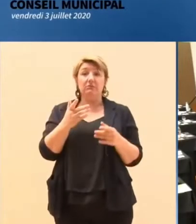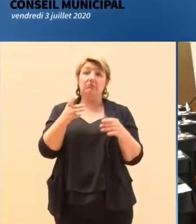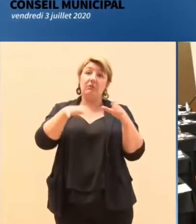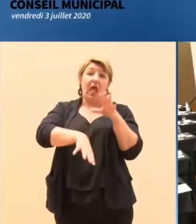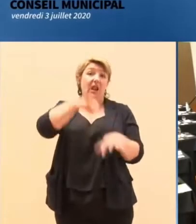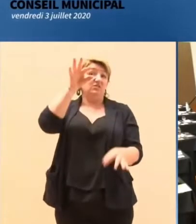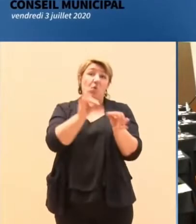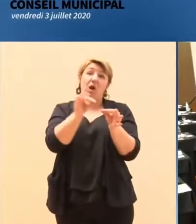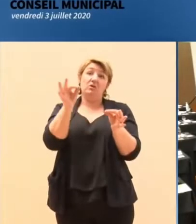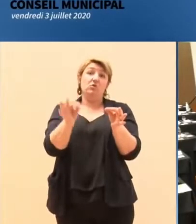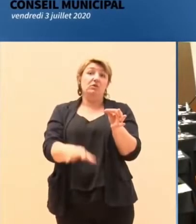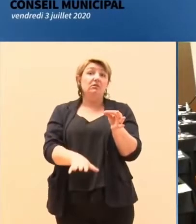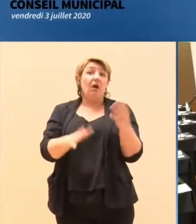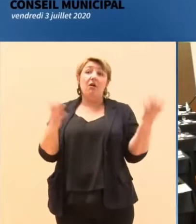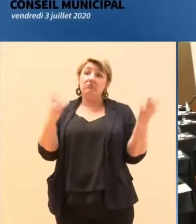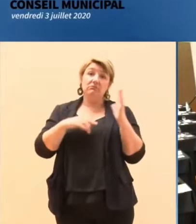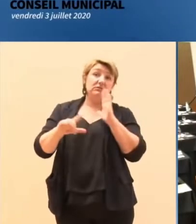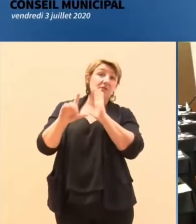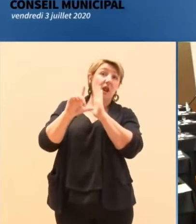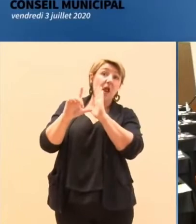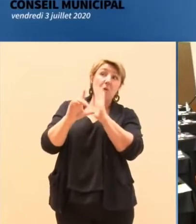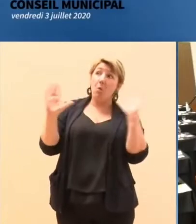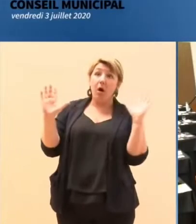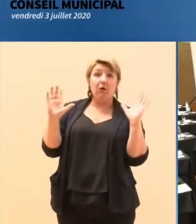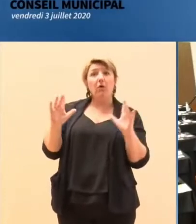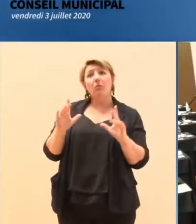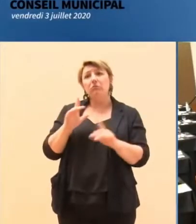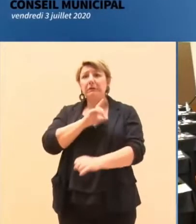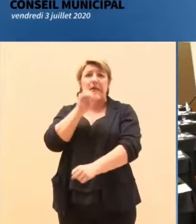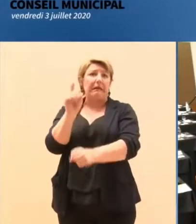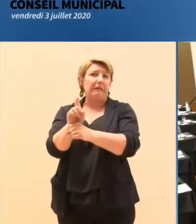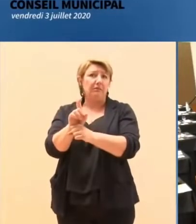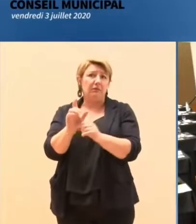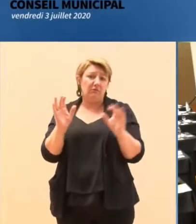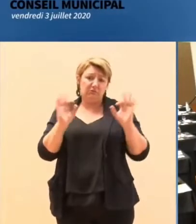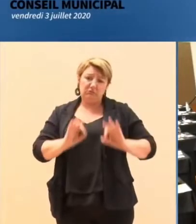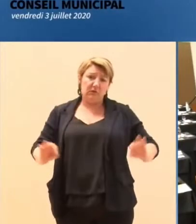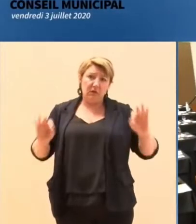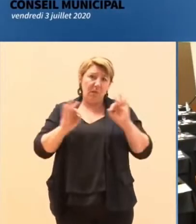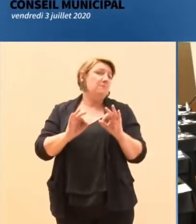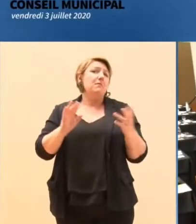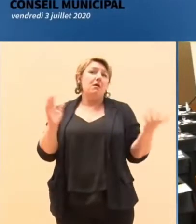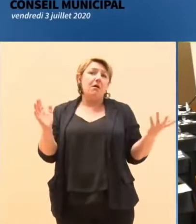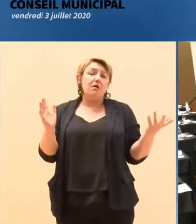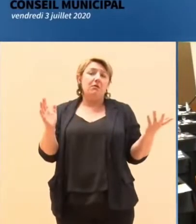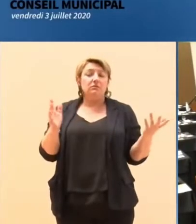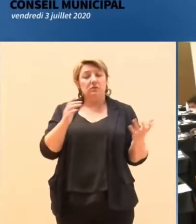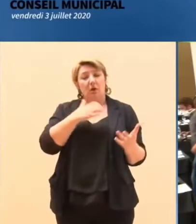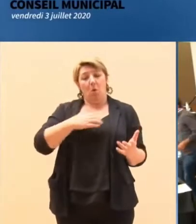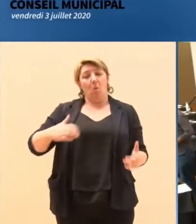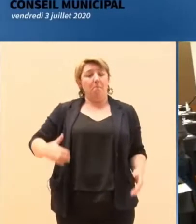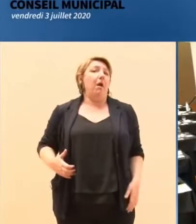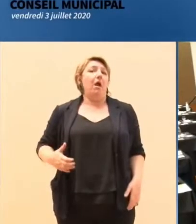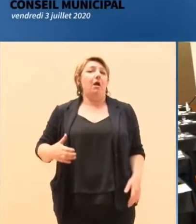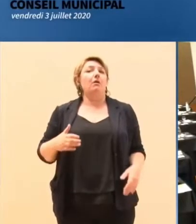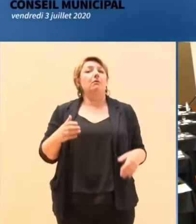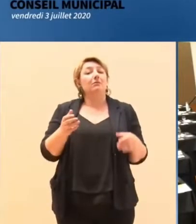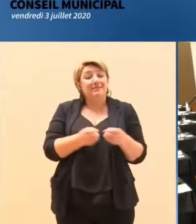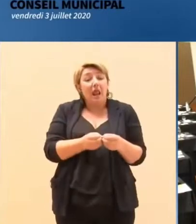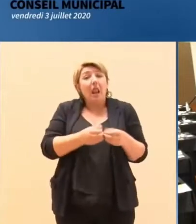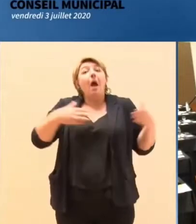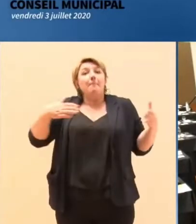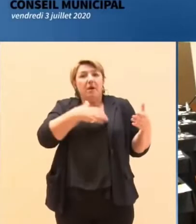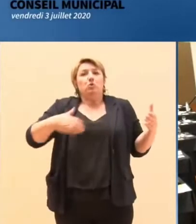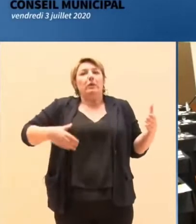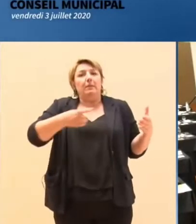cette élection dont la légalité n'est pas contestable et la logique qui induit que le maire soit élu par la majorité